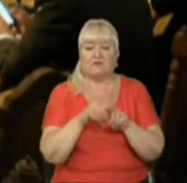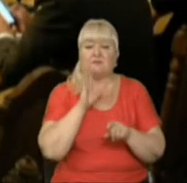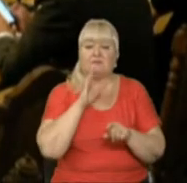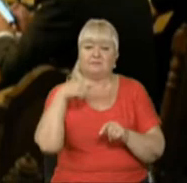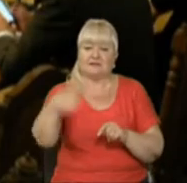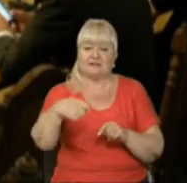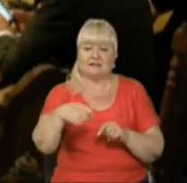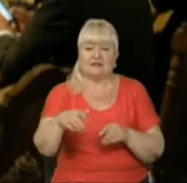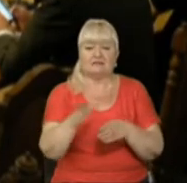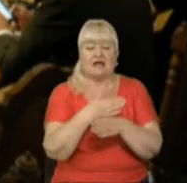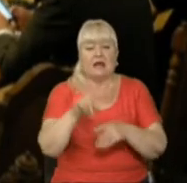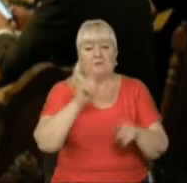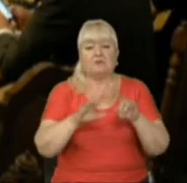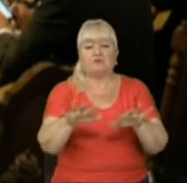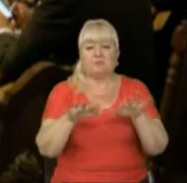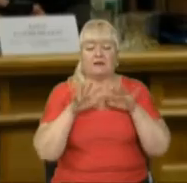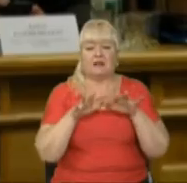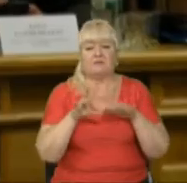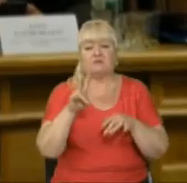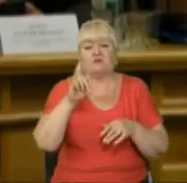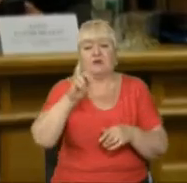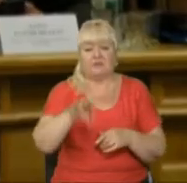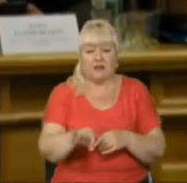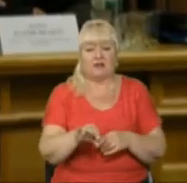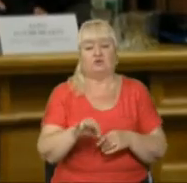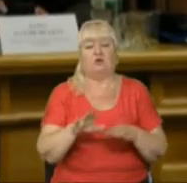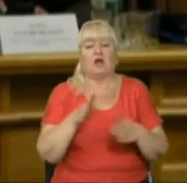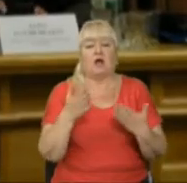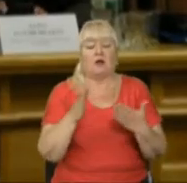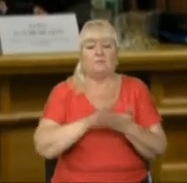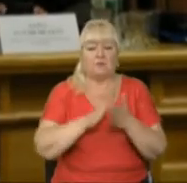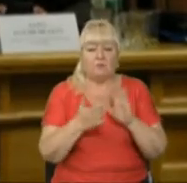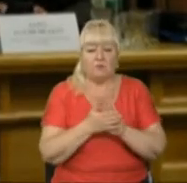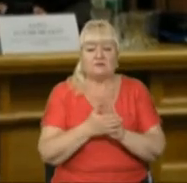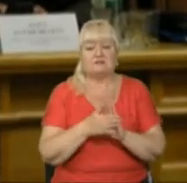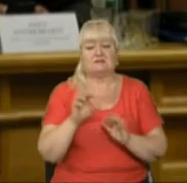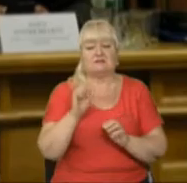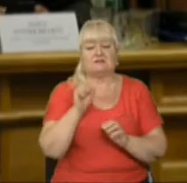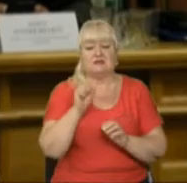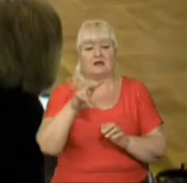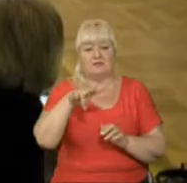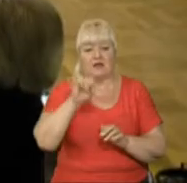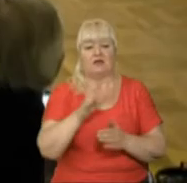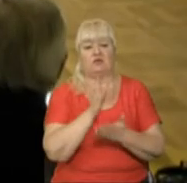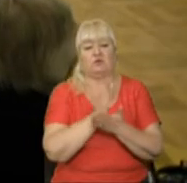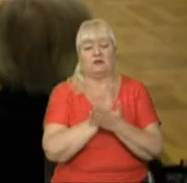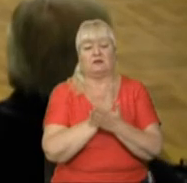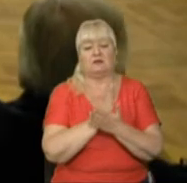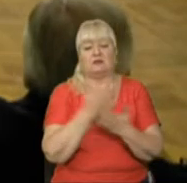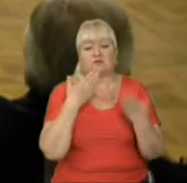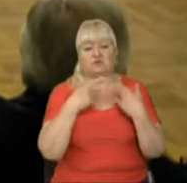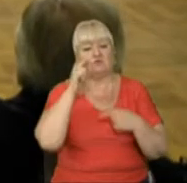міжпарламентської асамблеї НАТО Мадлєн Мун, позиція Північно-Атлантичного альянсу стосовно України є незмінною.